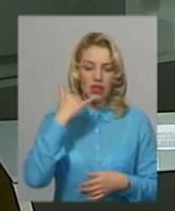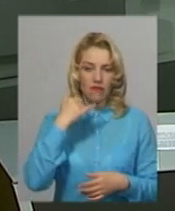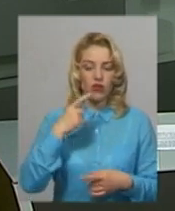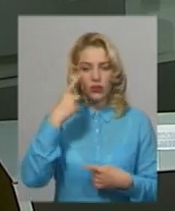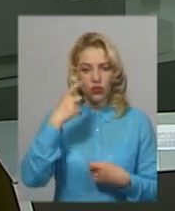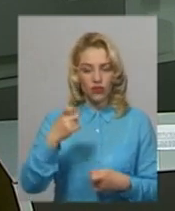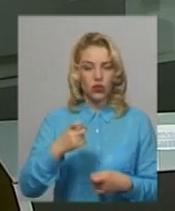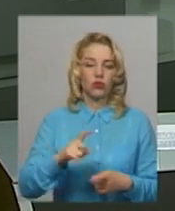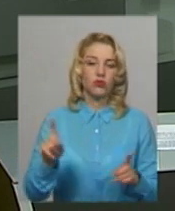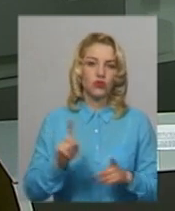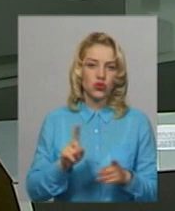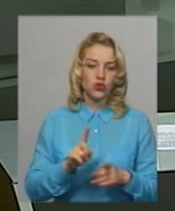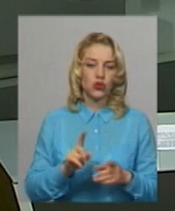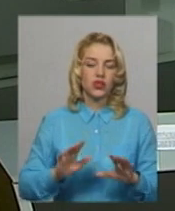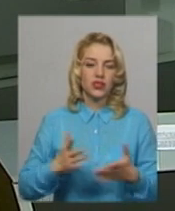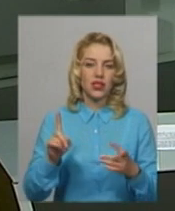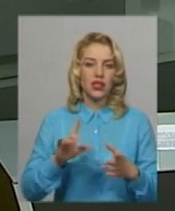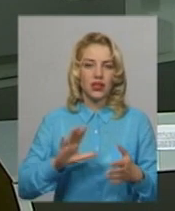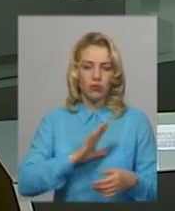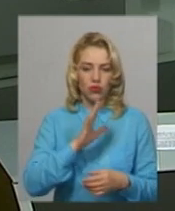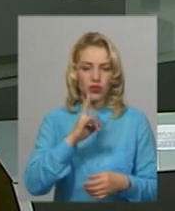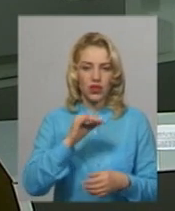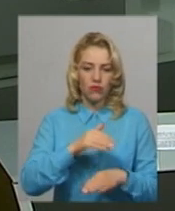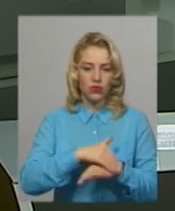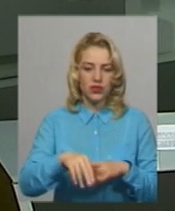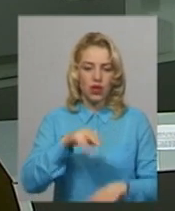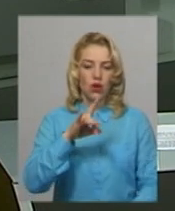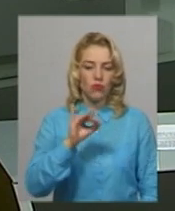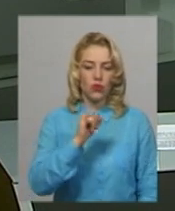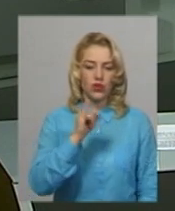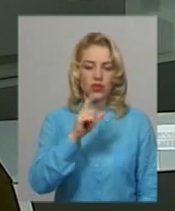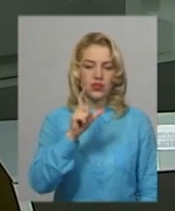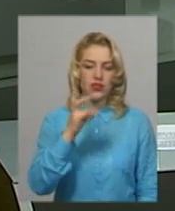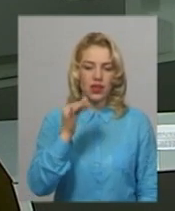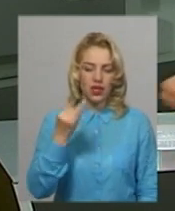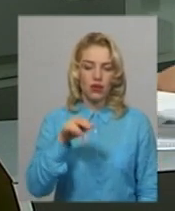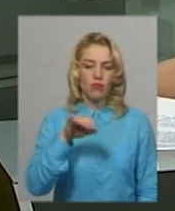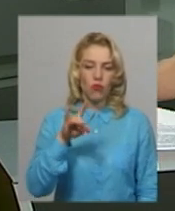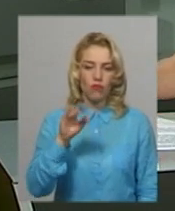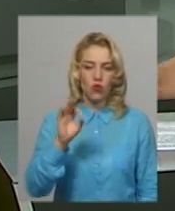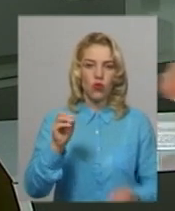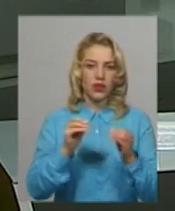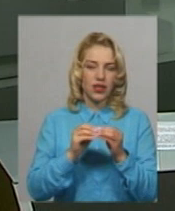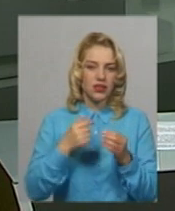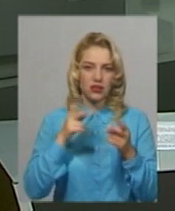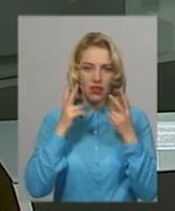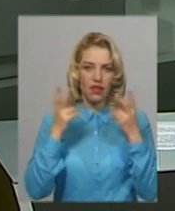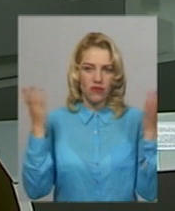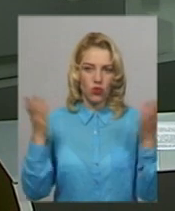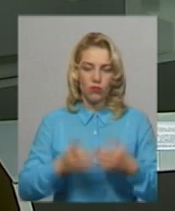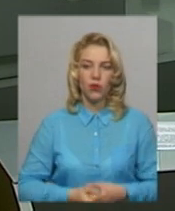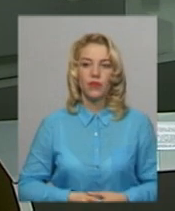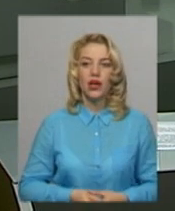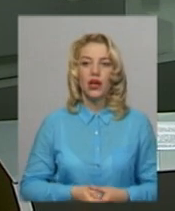повідомив, про інцидент, що стався сьогодні на вулиці проїзний провулок 10, йому невідомо. Міністерство